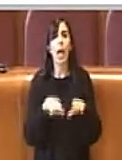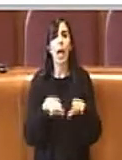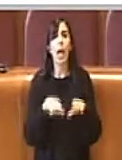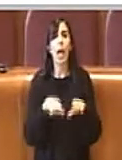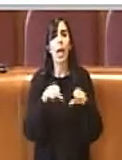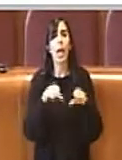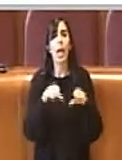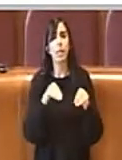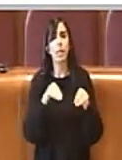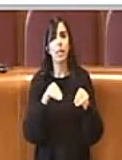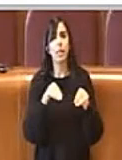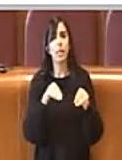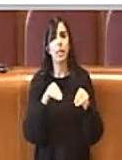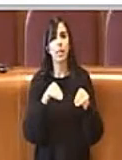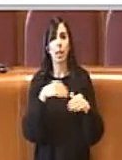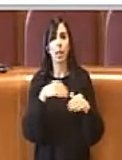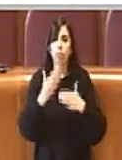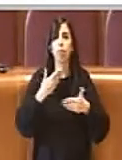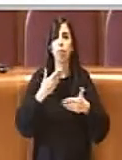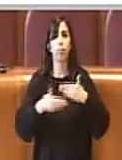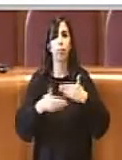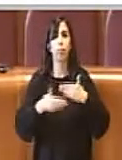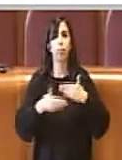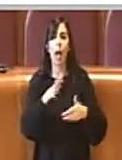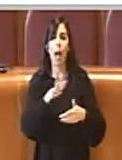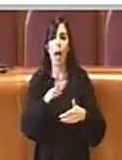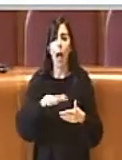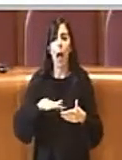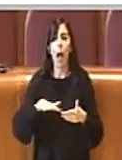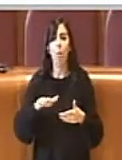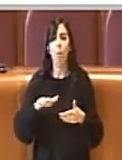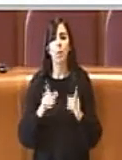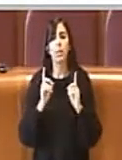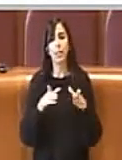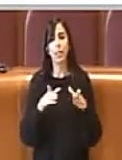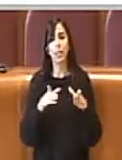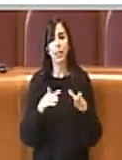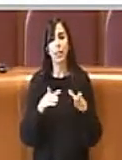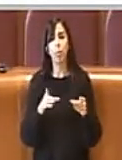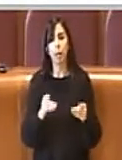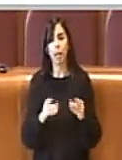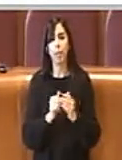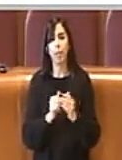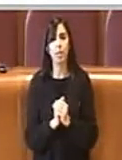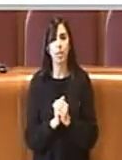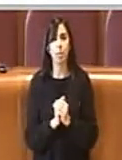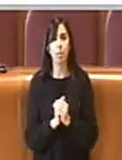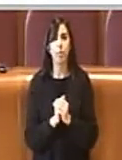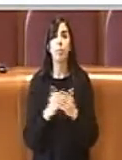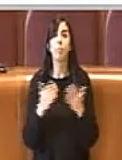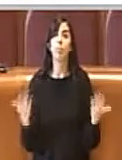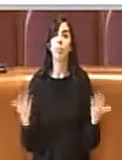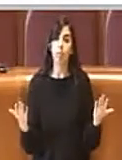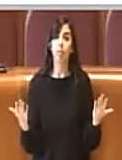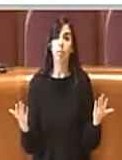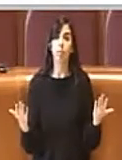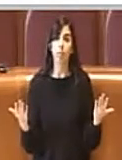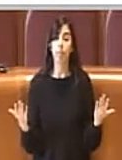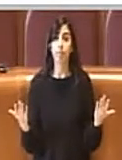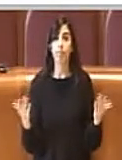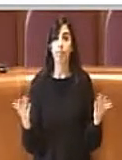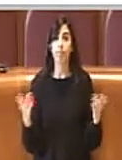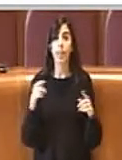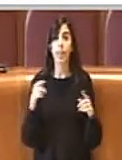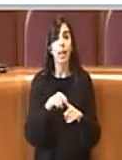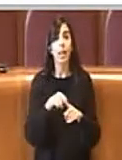'accelerazione su alcuni ambiti che riguardavano la digitalizzazione, quindi all'interno di questo eh